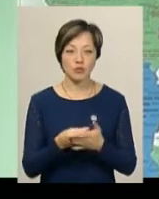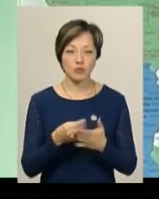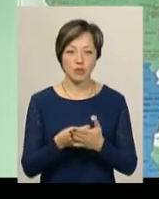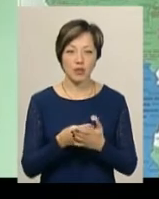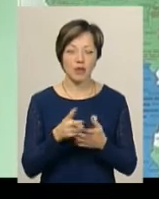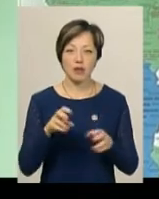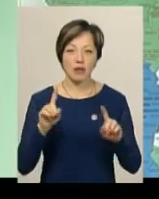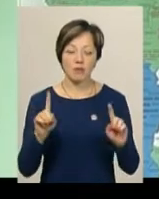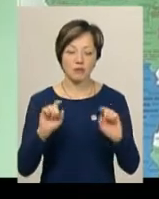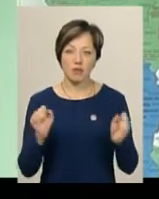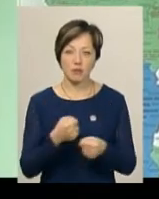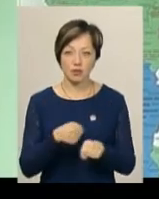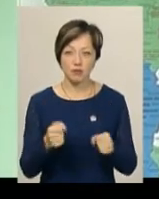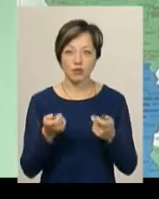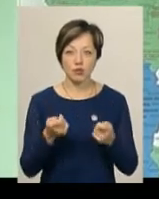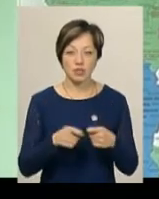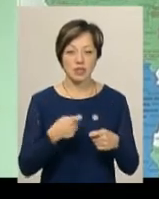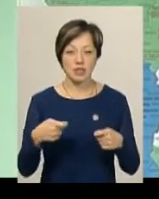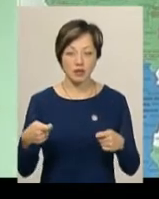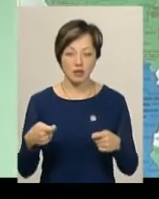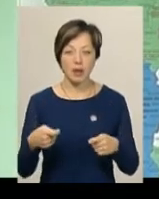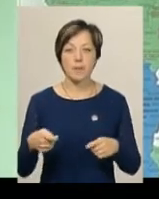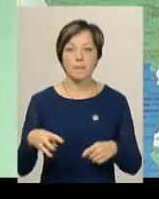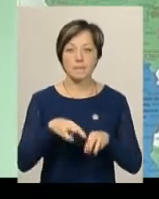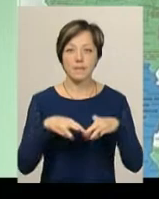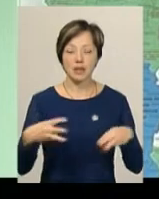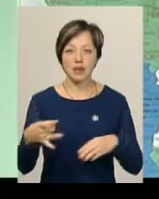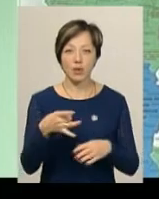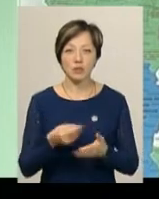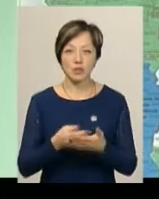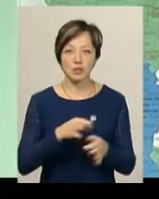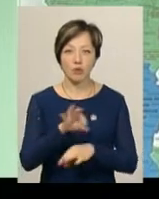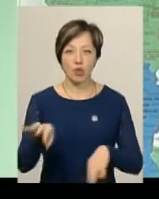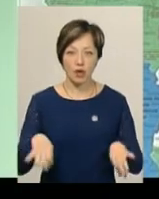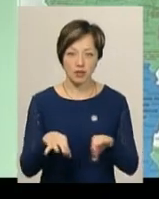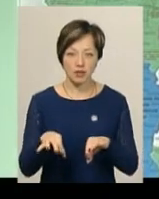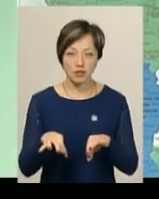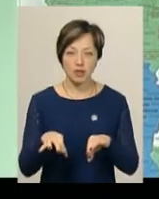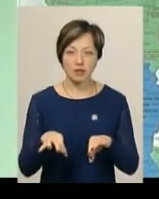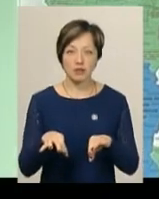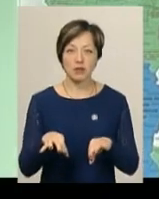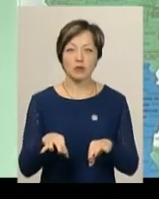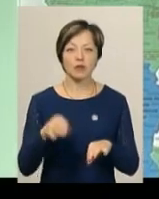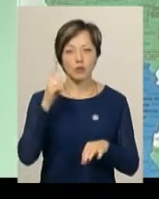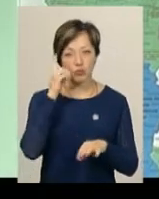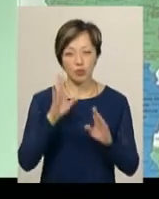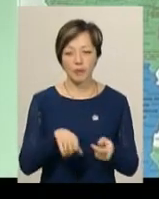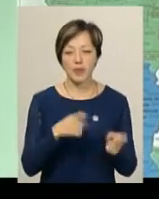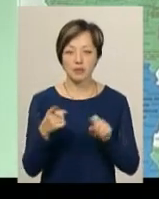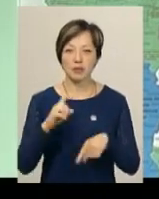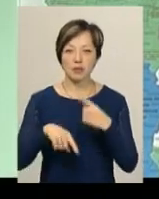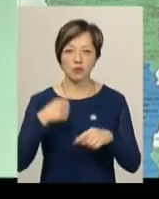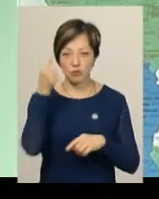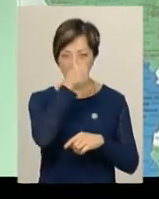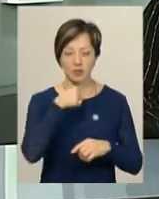не зовсім реально. Трошки затягли в Мінрегіоні з оцінкою проєктів. Думаю, вони будуть перехідними і на наступний